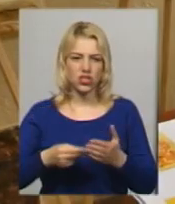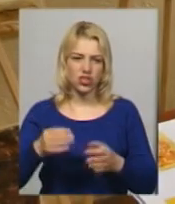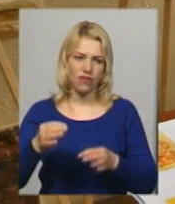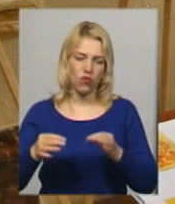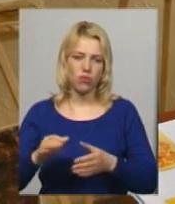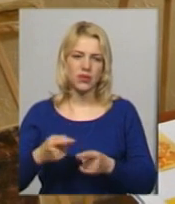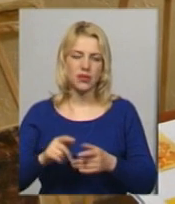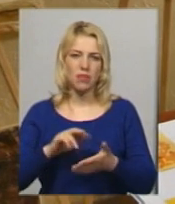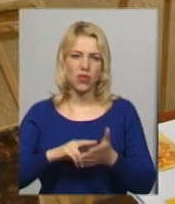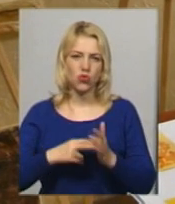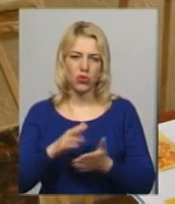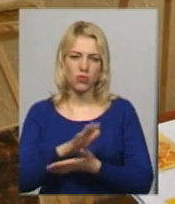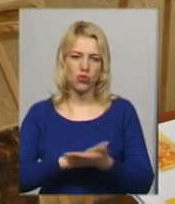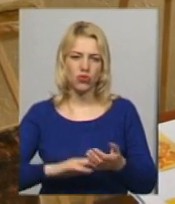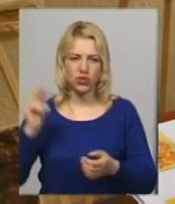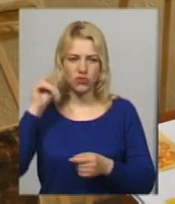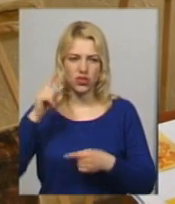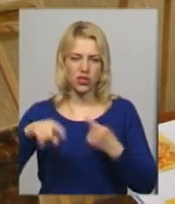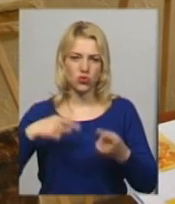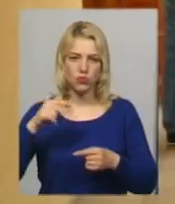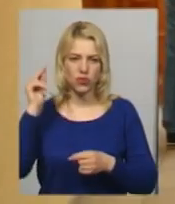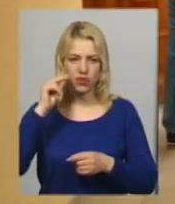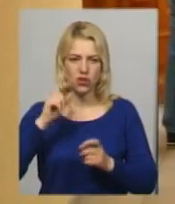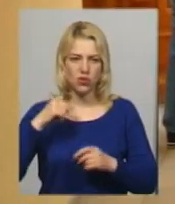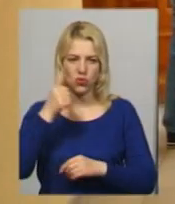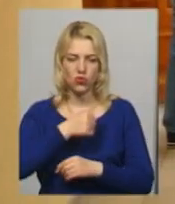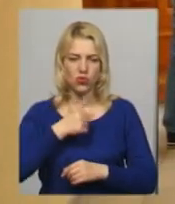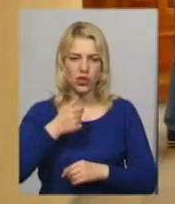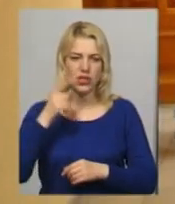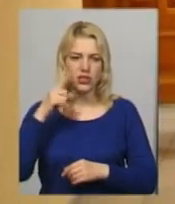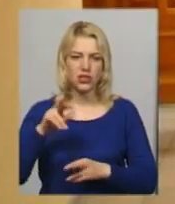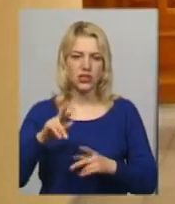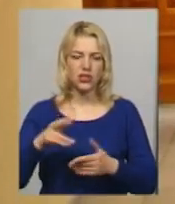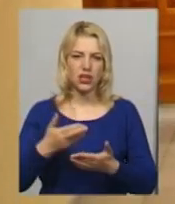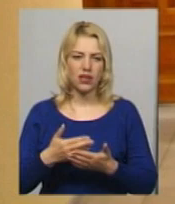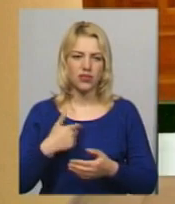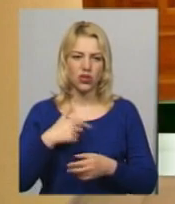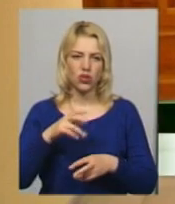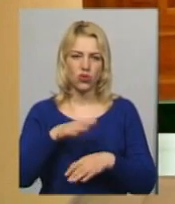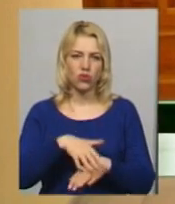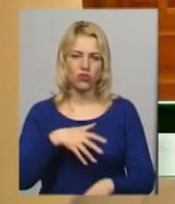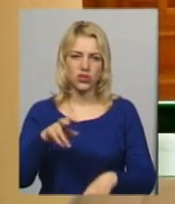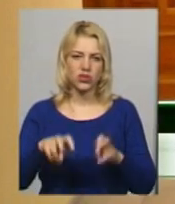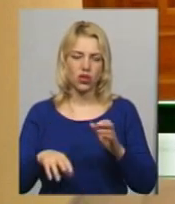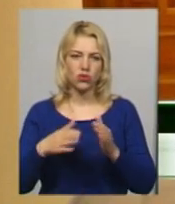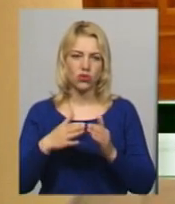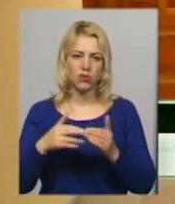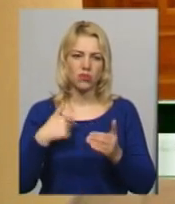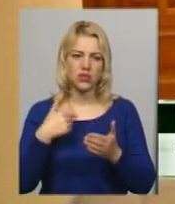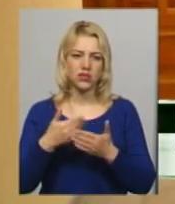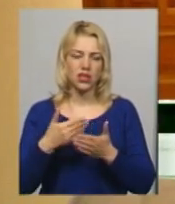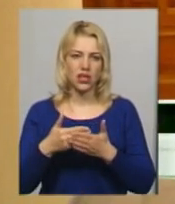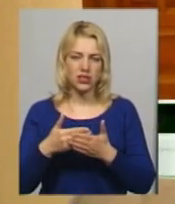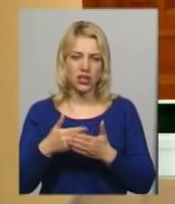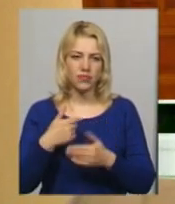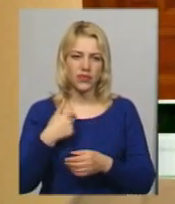театрі. Планує продовжити навчання наступного навчального року. Знаєте, якось я довго засиділася дому і мені здається, я